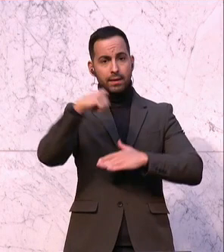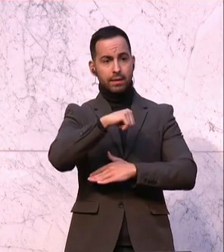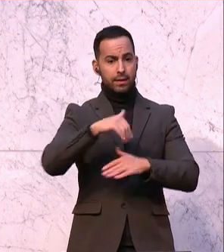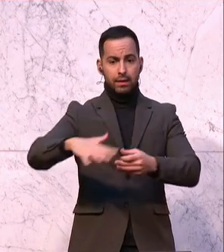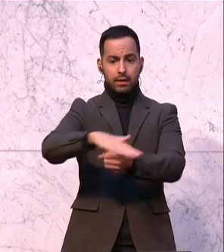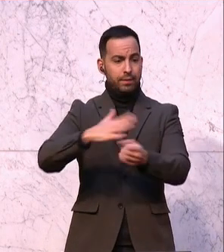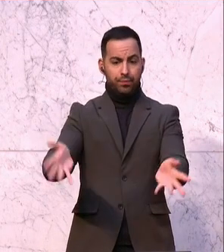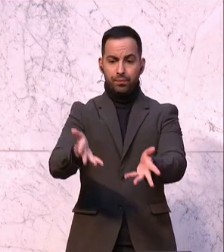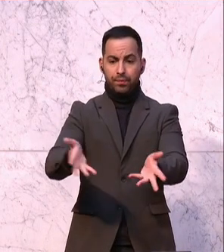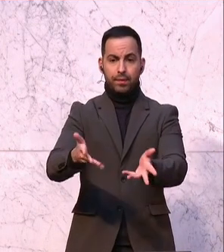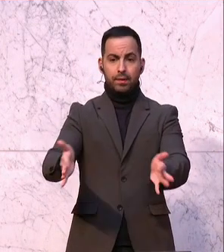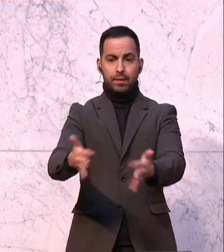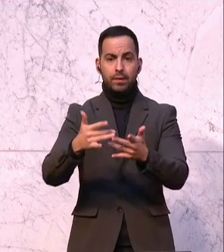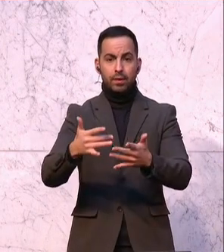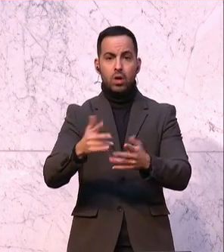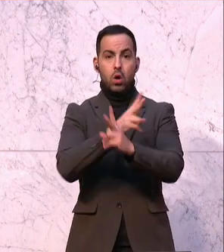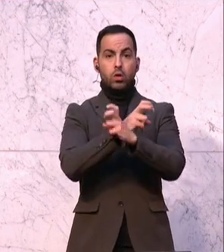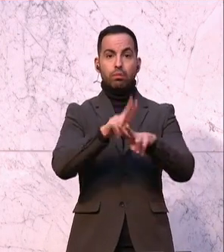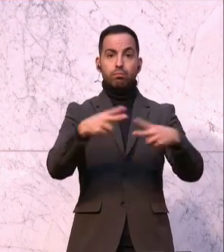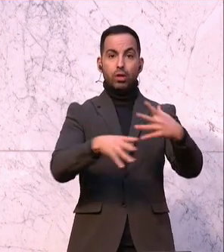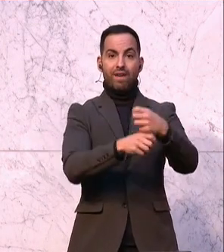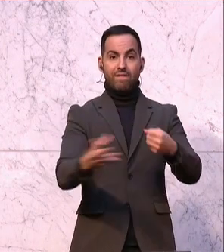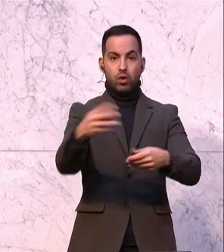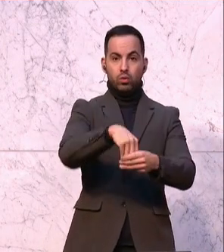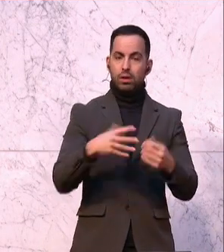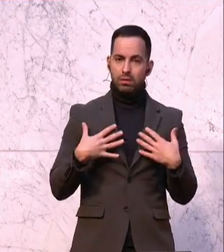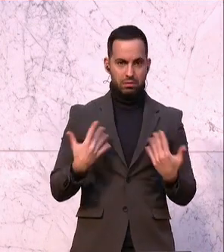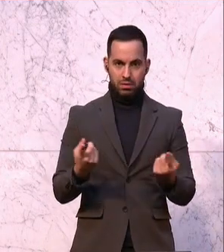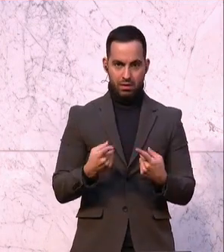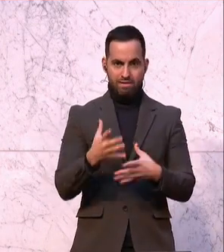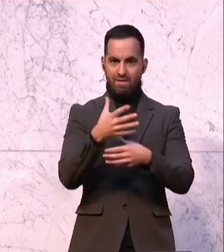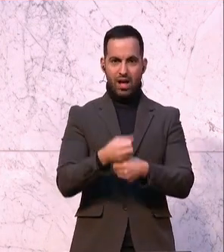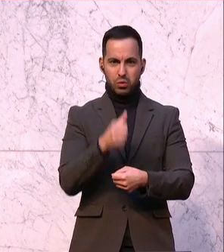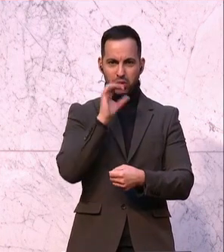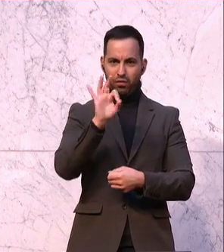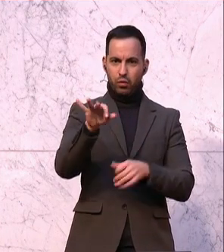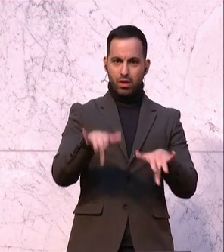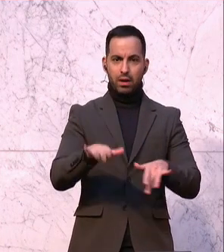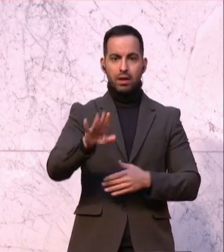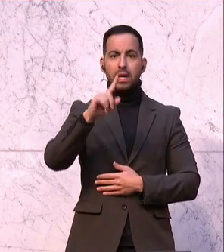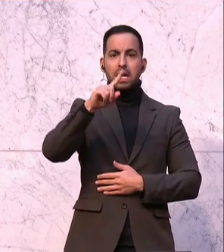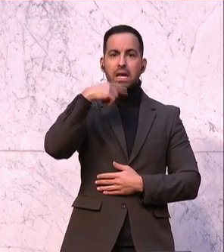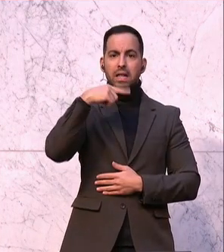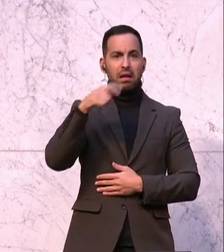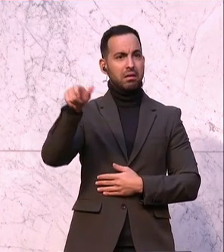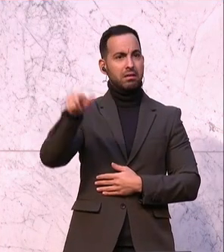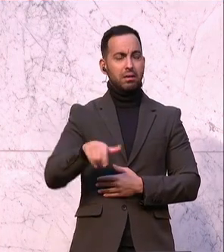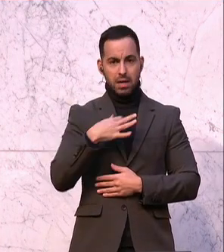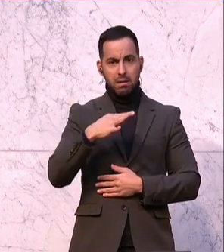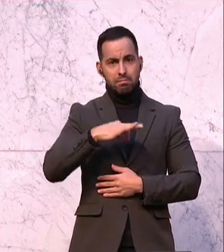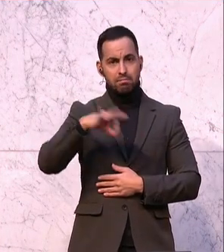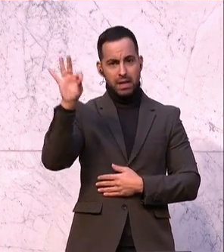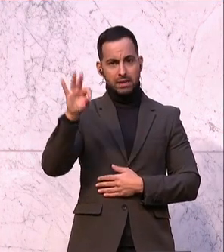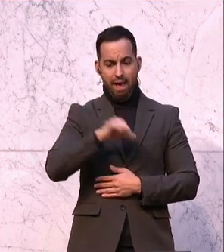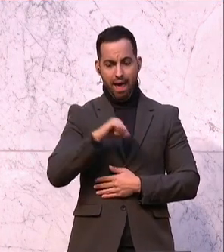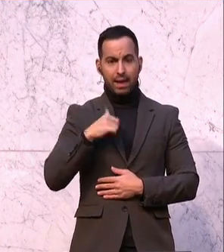Reinsatzungen irgendwie zu entsorgen in Richtung österreichischer Bundesverfassung. Dafür ist unsere Verfassung nicht da. Die Rede, die du da gehalten hast, wäre besser gewesen, glaube